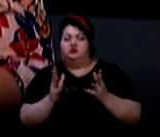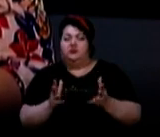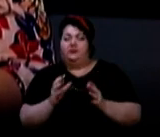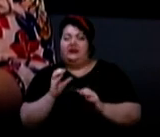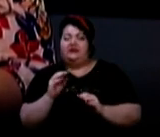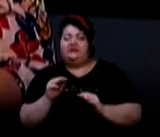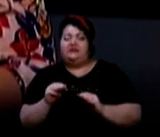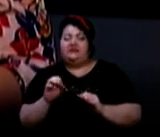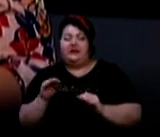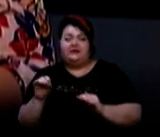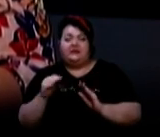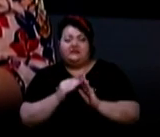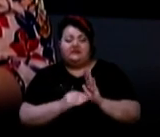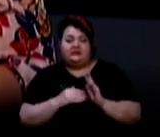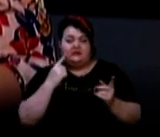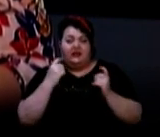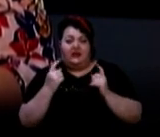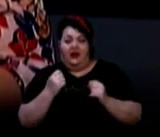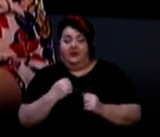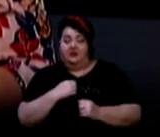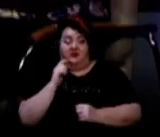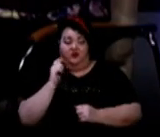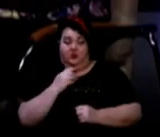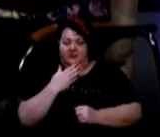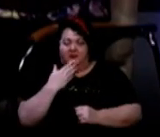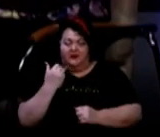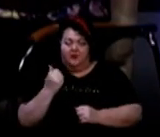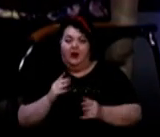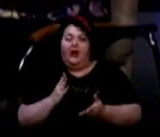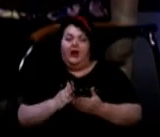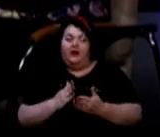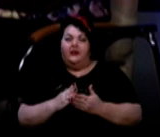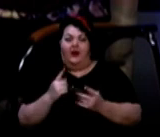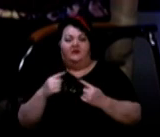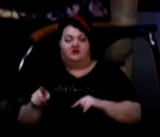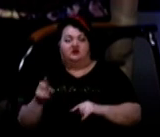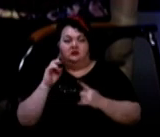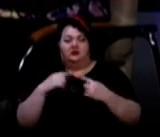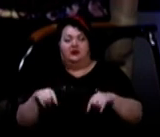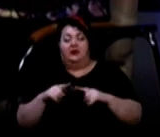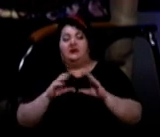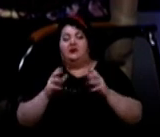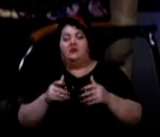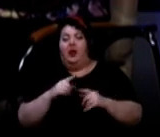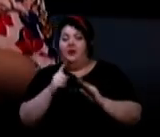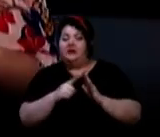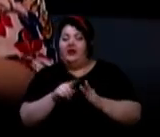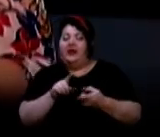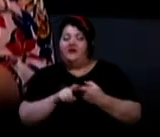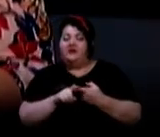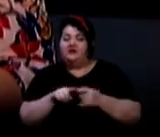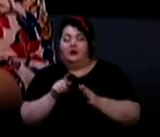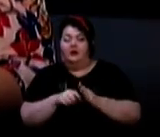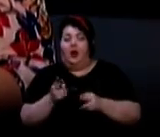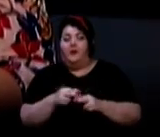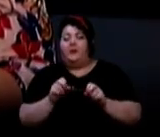внутрішньолікарняного інфікування, на жаль, в Україні немає. Так як є це в цивілізованих країнах світу. Тому питання інфекційного контролю і